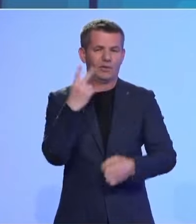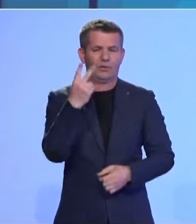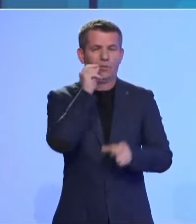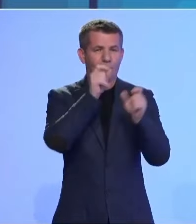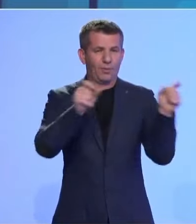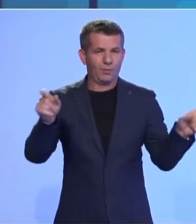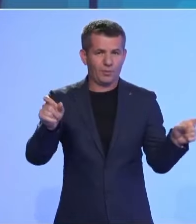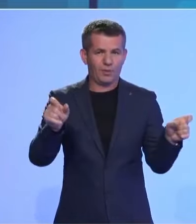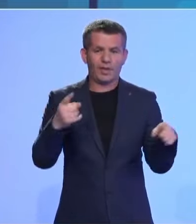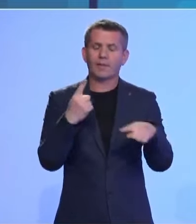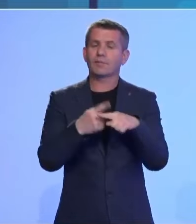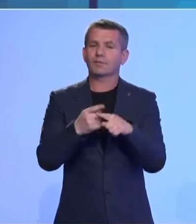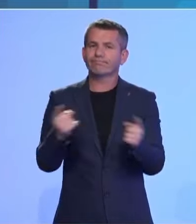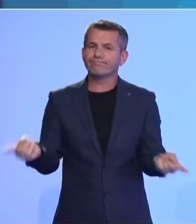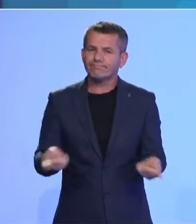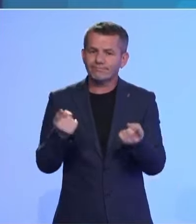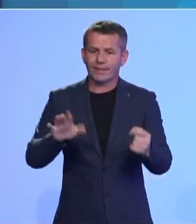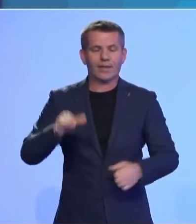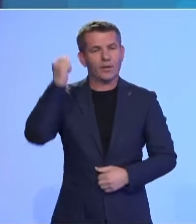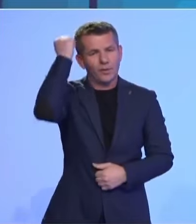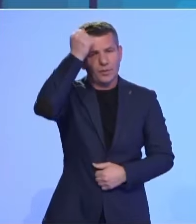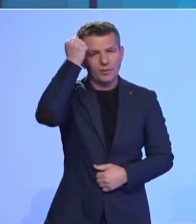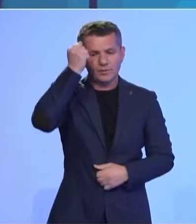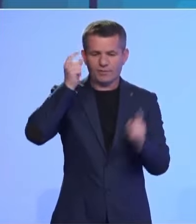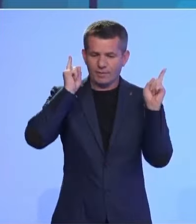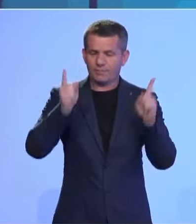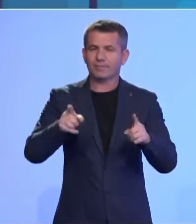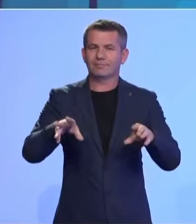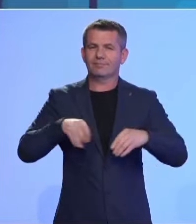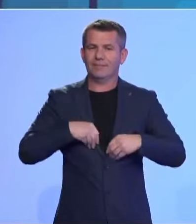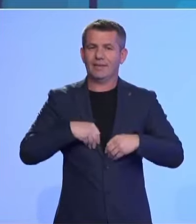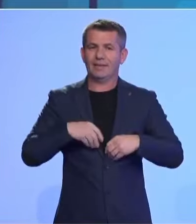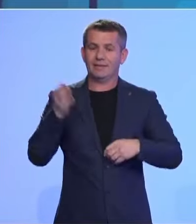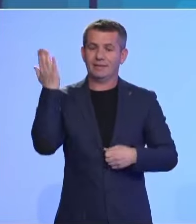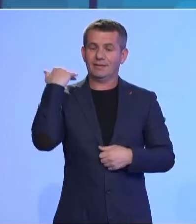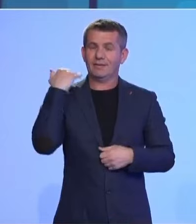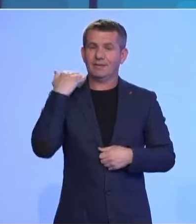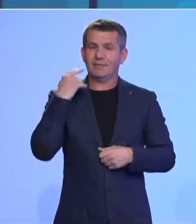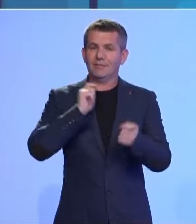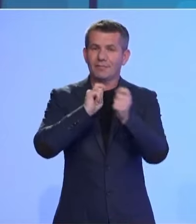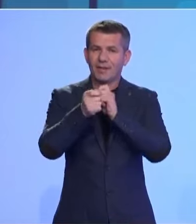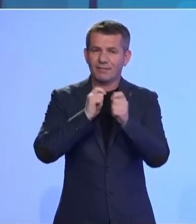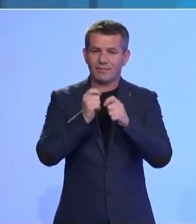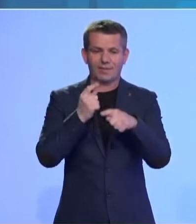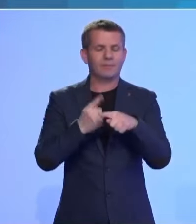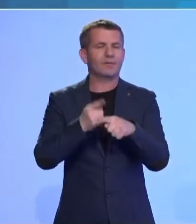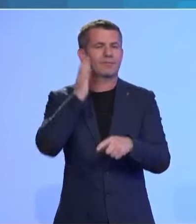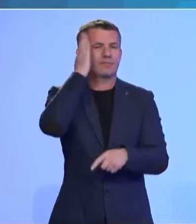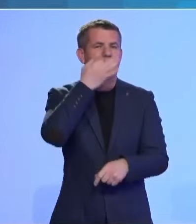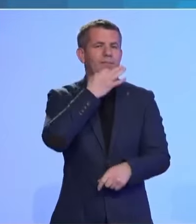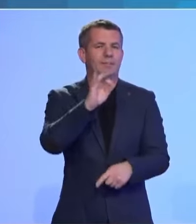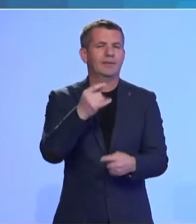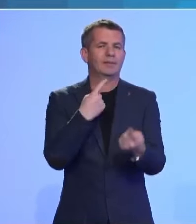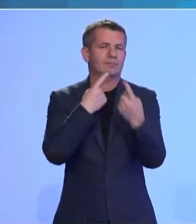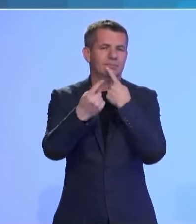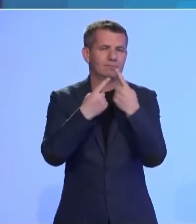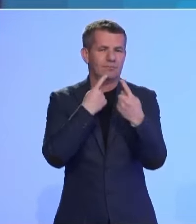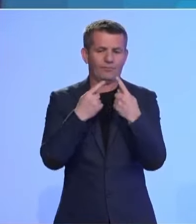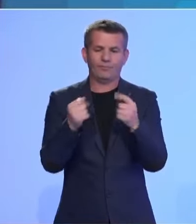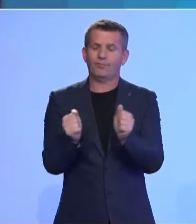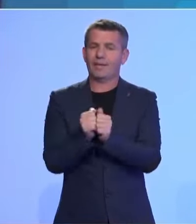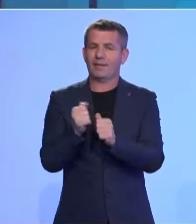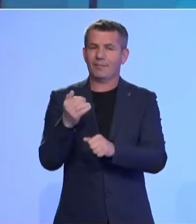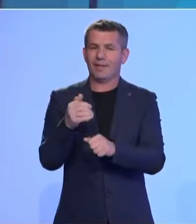deri sa e ka inkurajuar Kosovën që të zbatoj zotimet e saj dhe të ecë për para në përmjet dialogu të letësuar nga bashkim